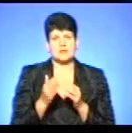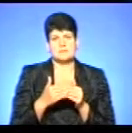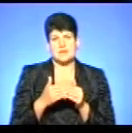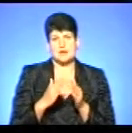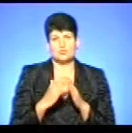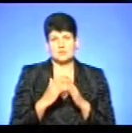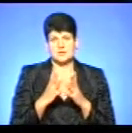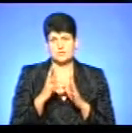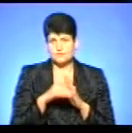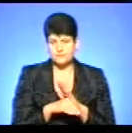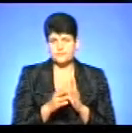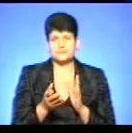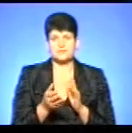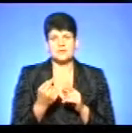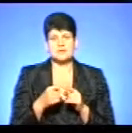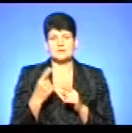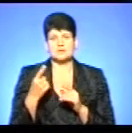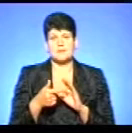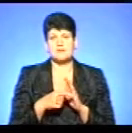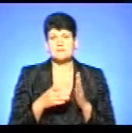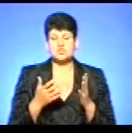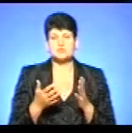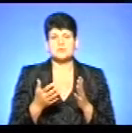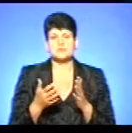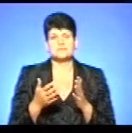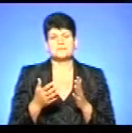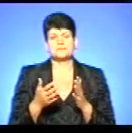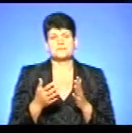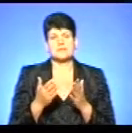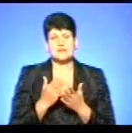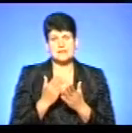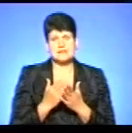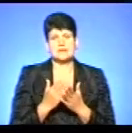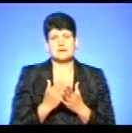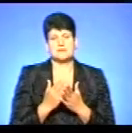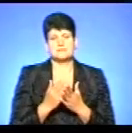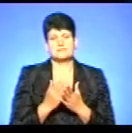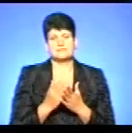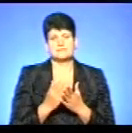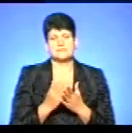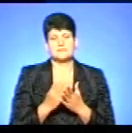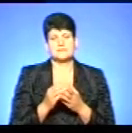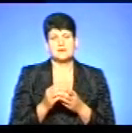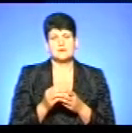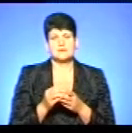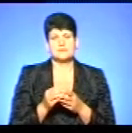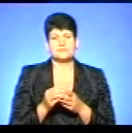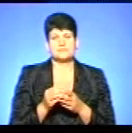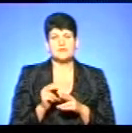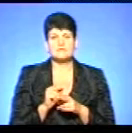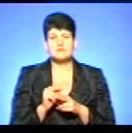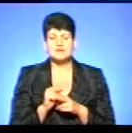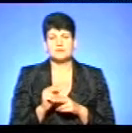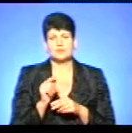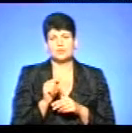тобто, це одне приміщення. Тобто, є певне застереження до того, що можуть